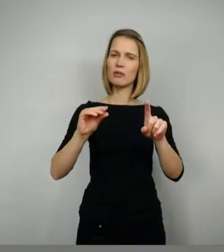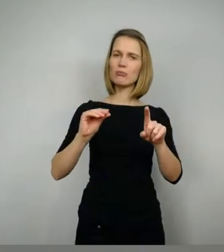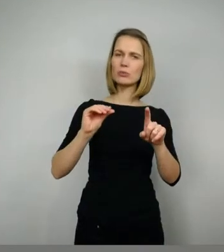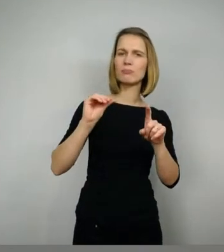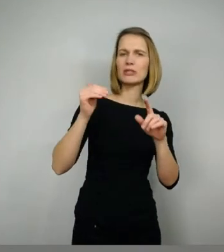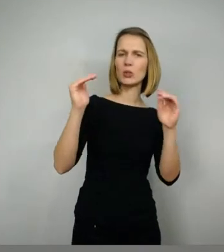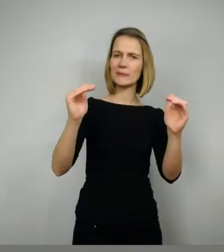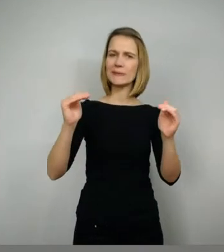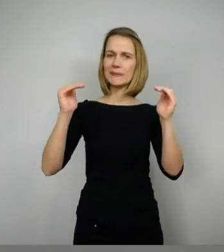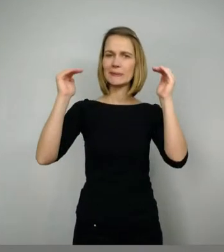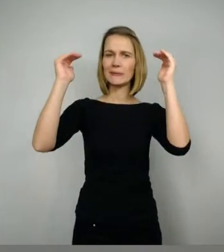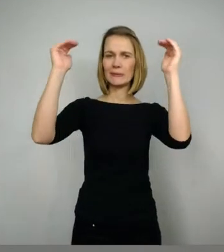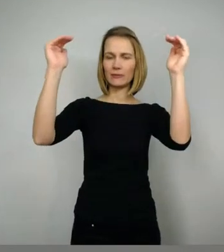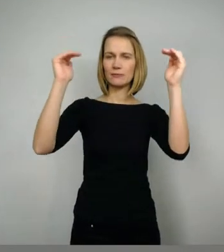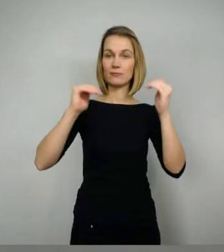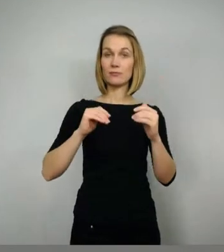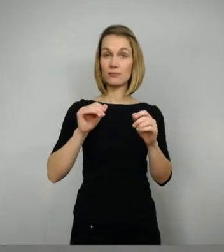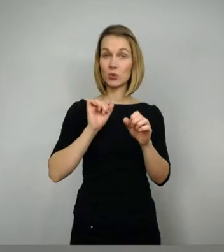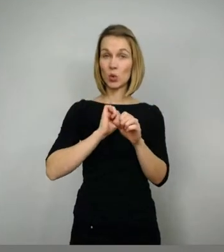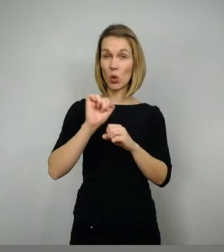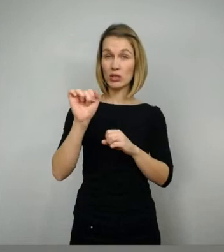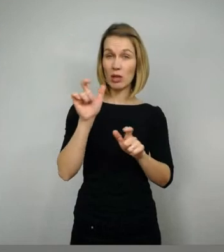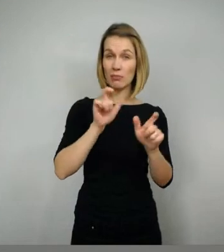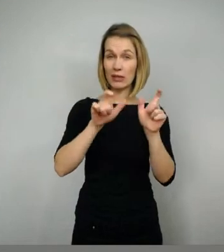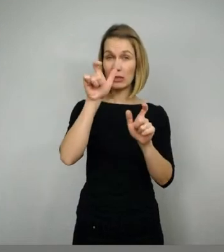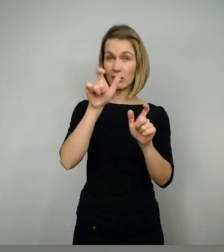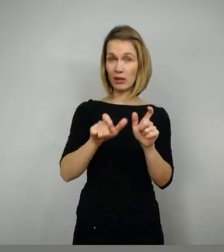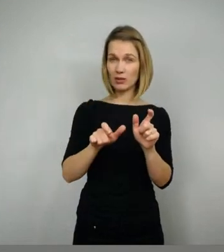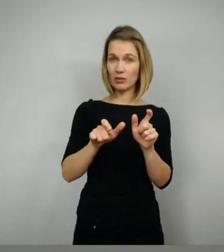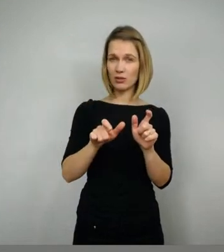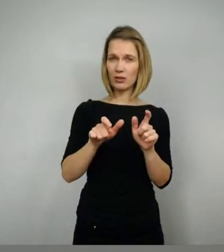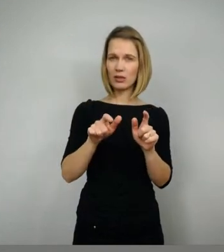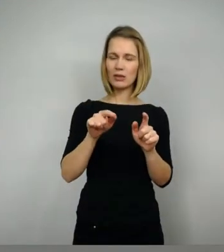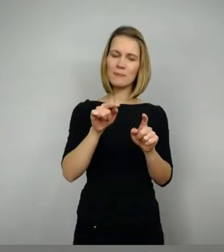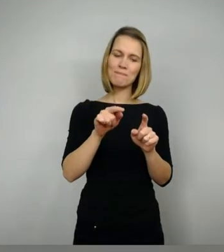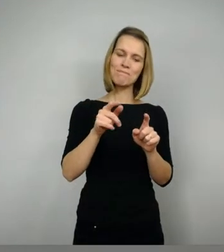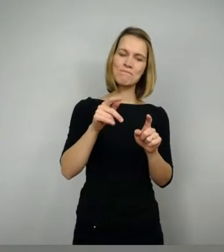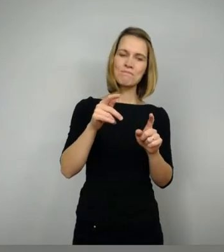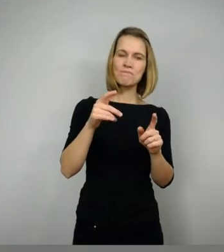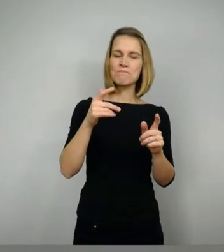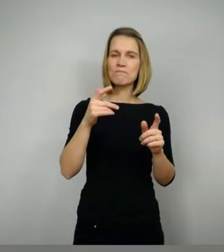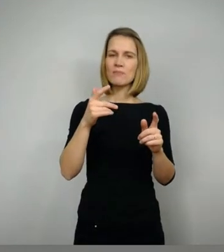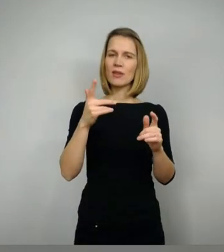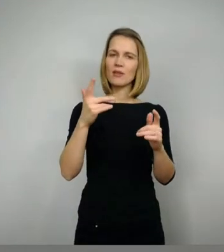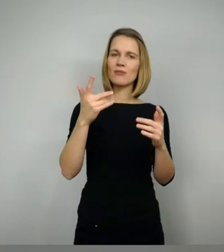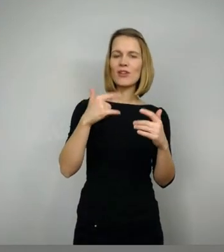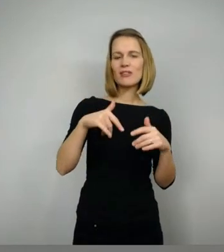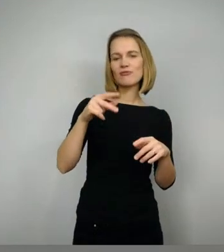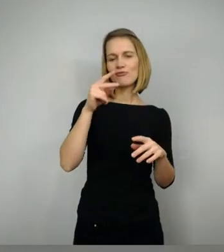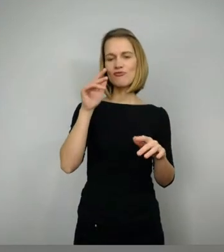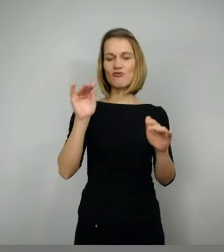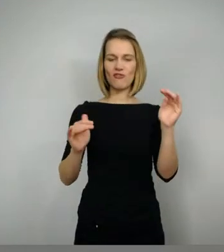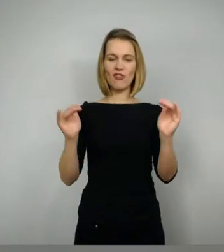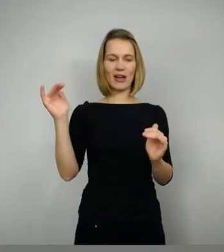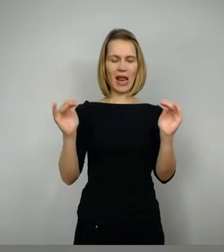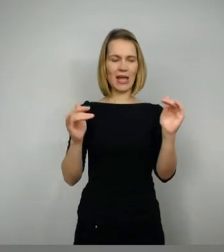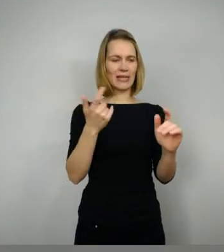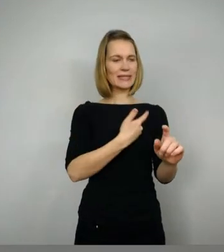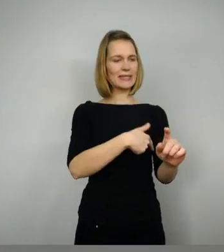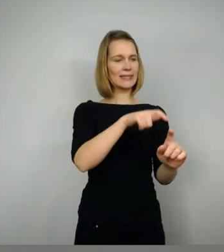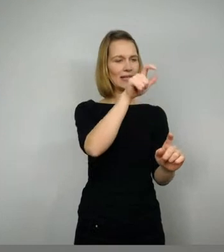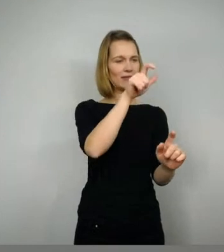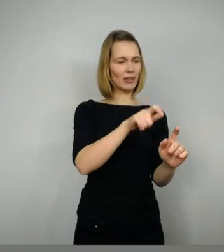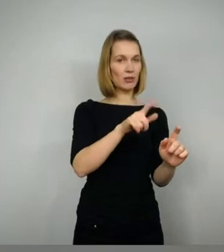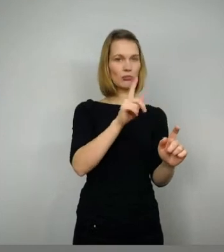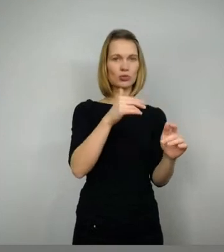Und trotzdem ist Dietrich auf lange Sicht ein bisschen handhabbarer als Siegfried. Wir erinnern uns, Siegfried musste am Ende sterben,